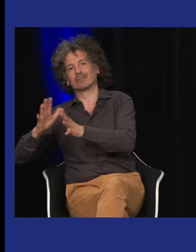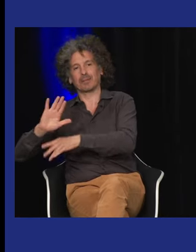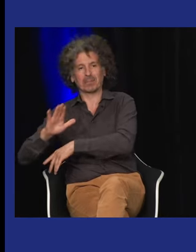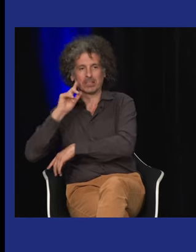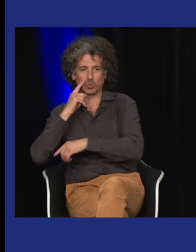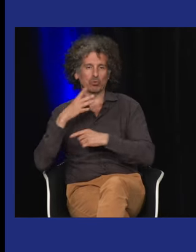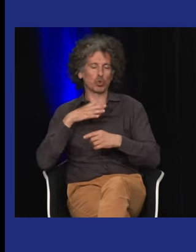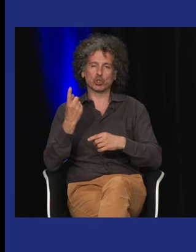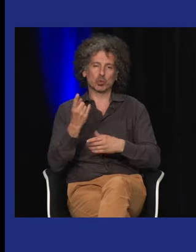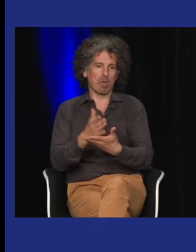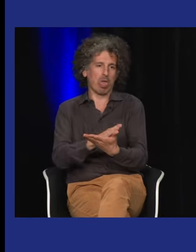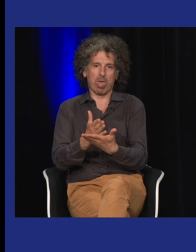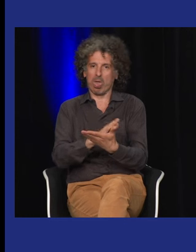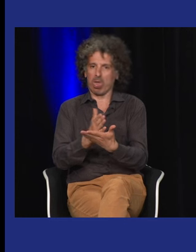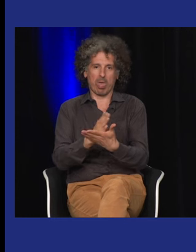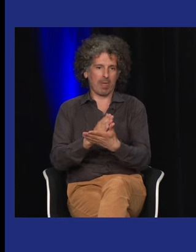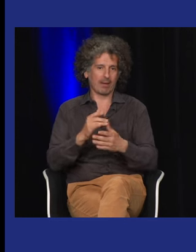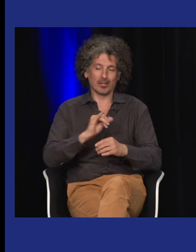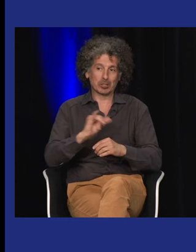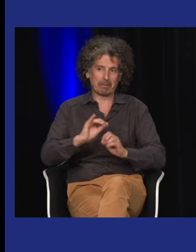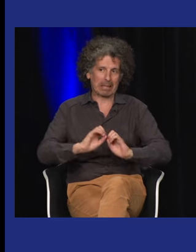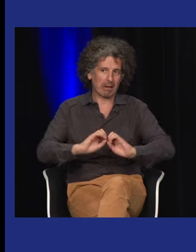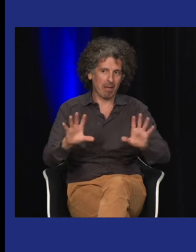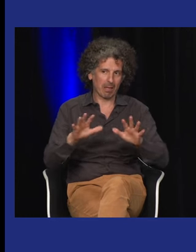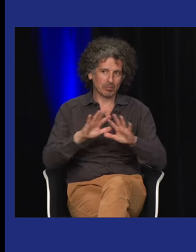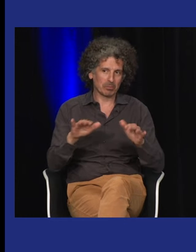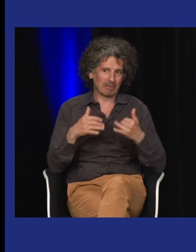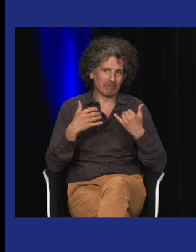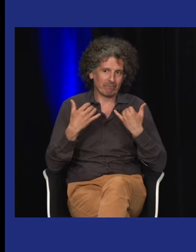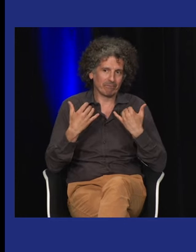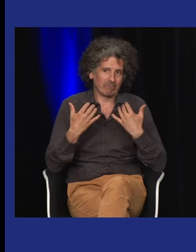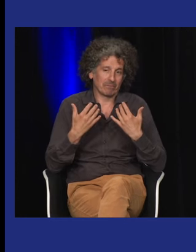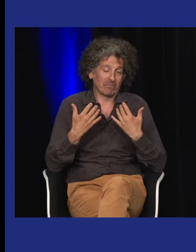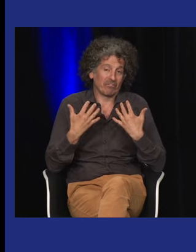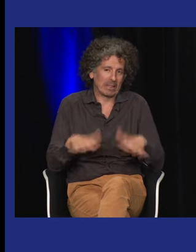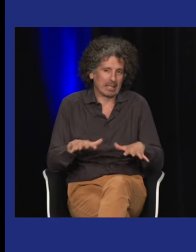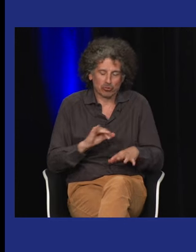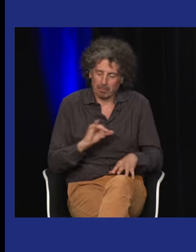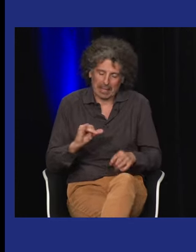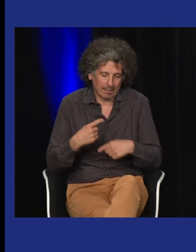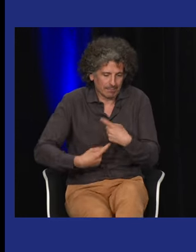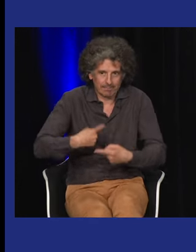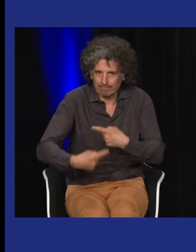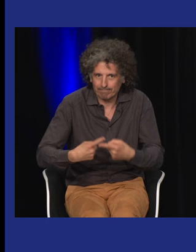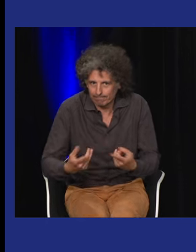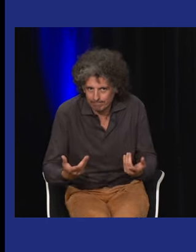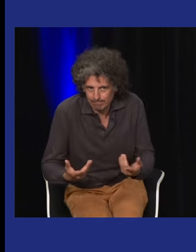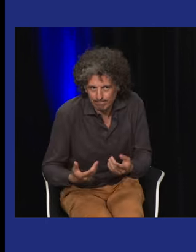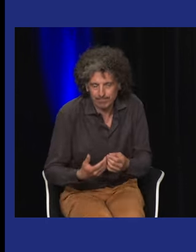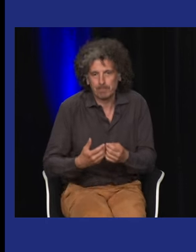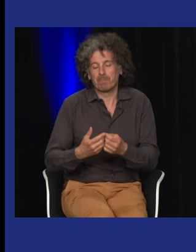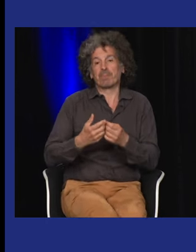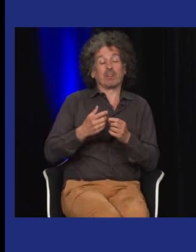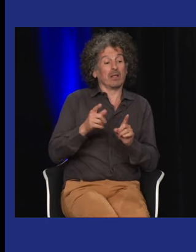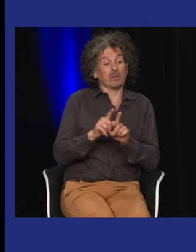chansigne et les créations c'est jamais très clair et on n'a jamais